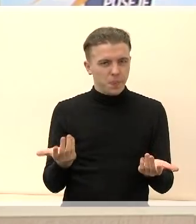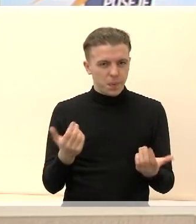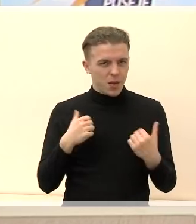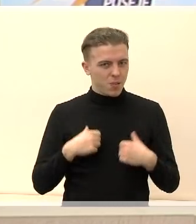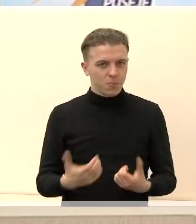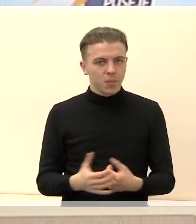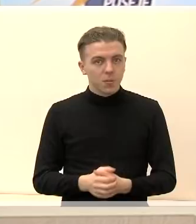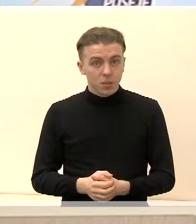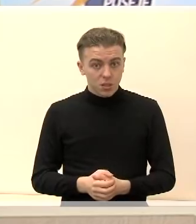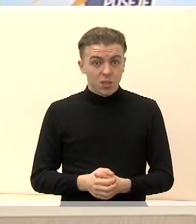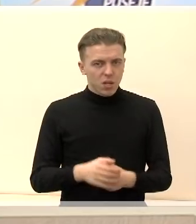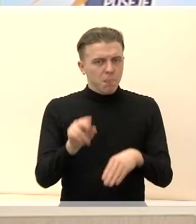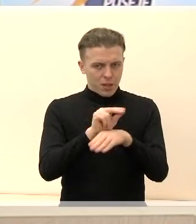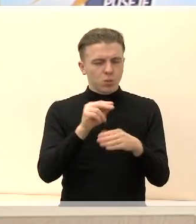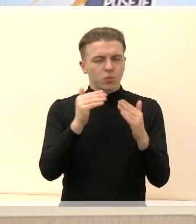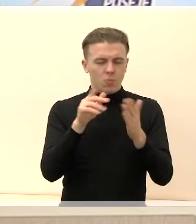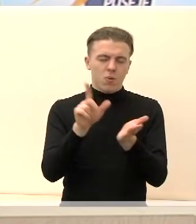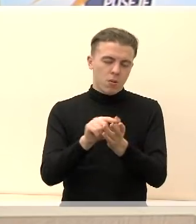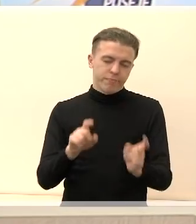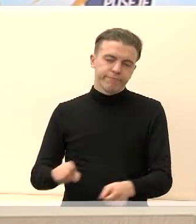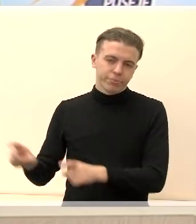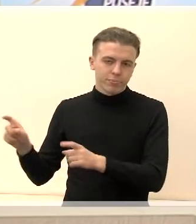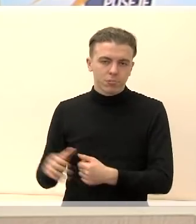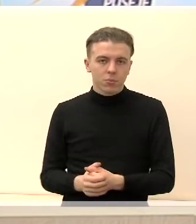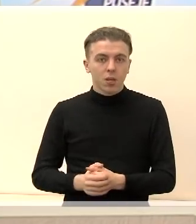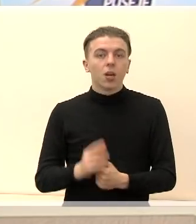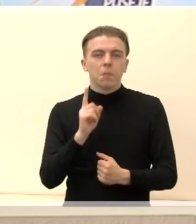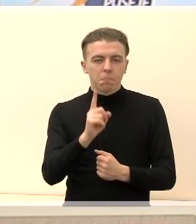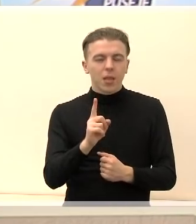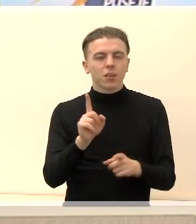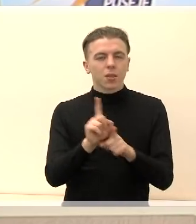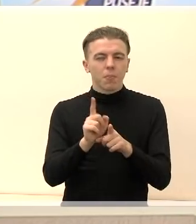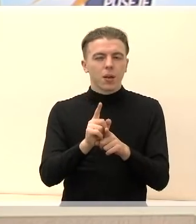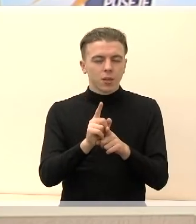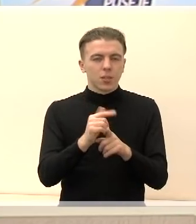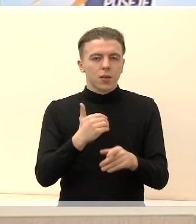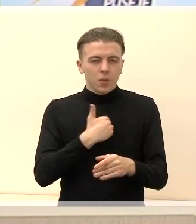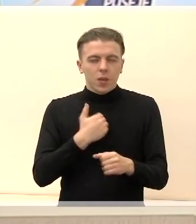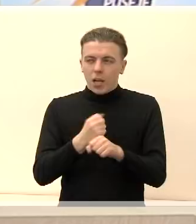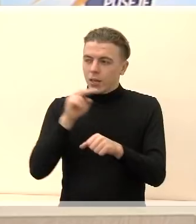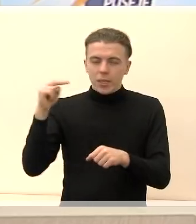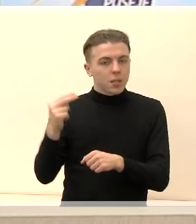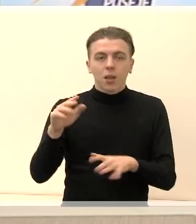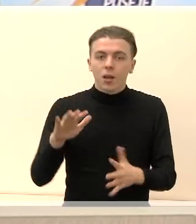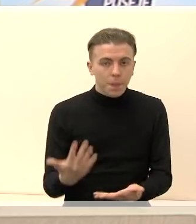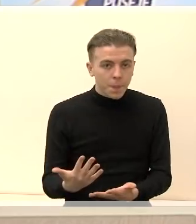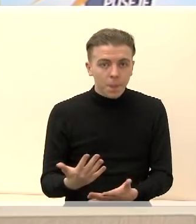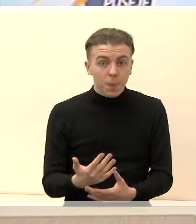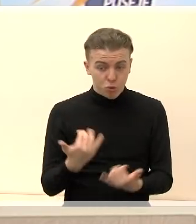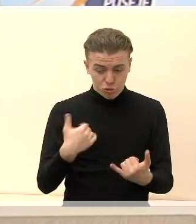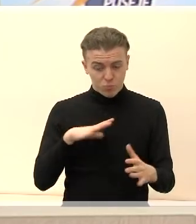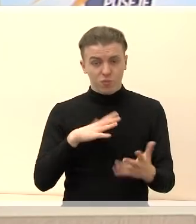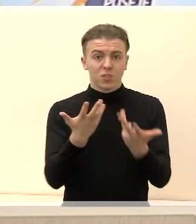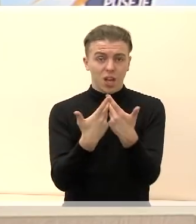Natūralu, kad pataisos namai turėtų būti iškelti. Tačiau, atkreipdamas dėmesį centrinių institucijų savivalę, šiandien skaičiavau, kad